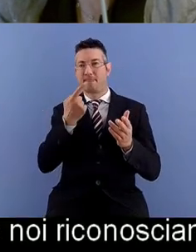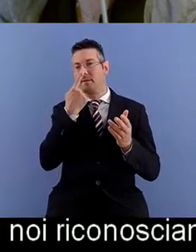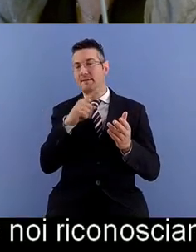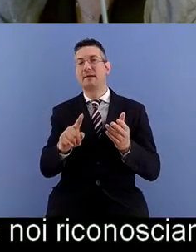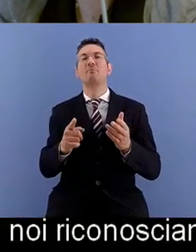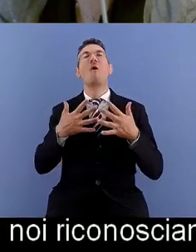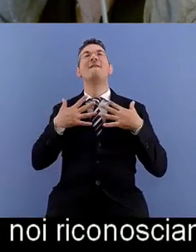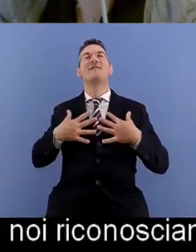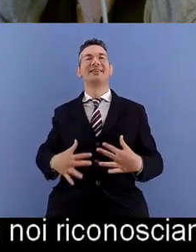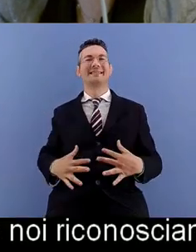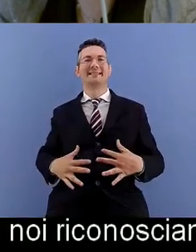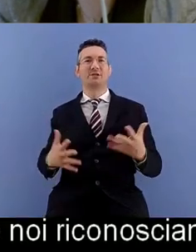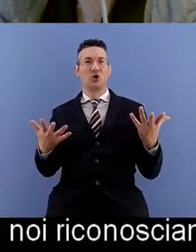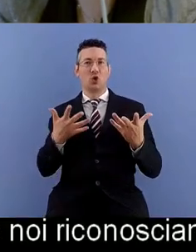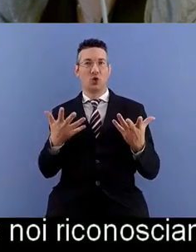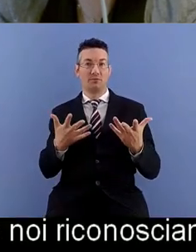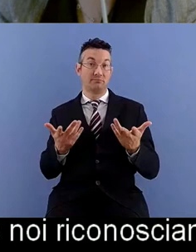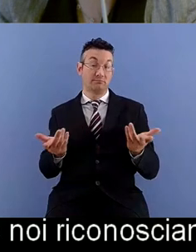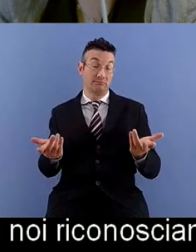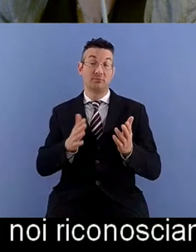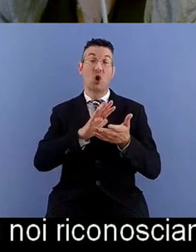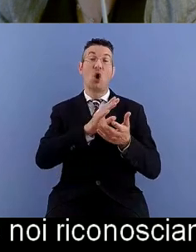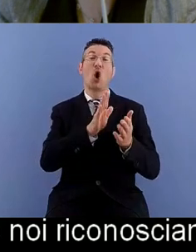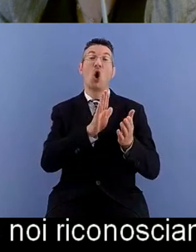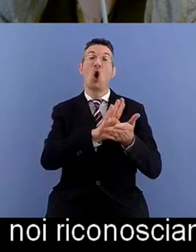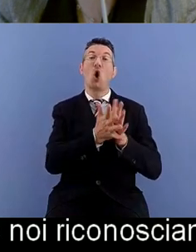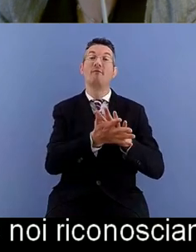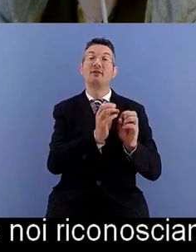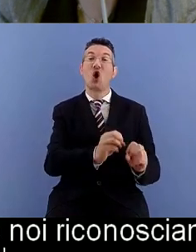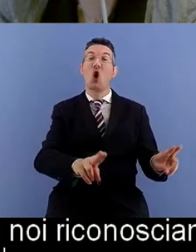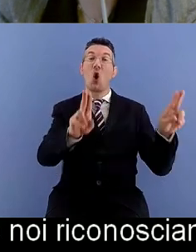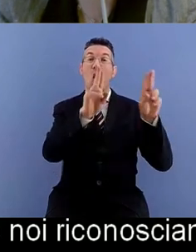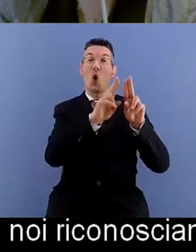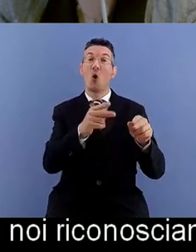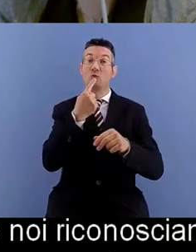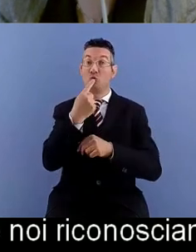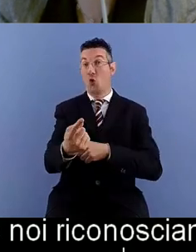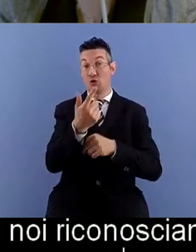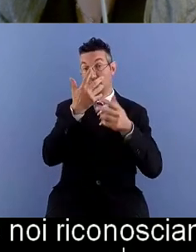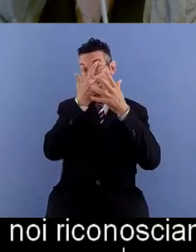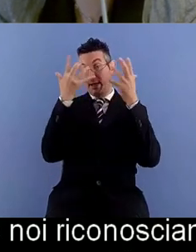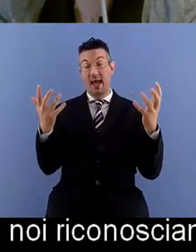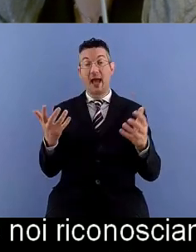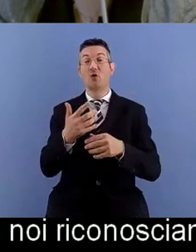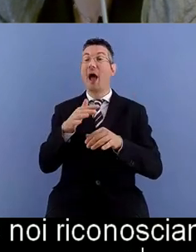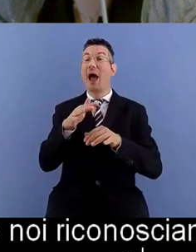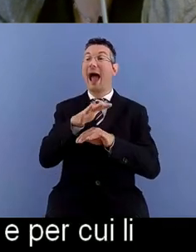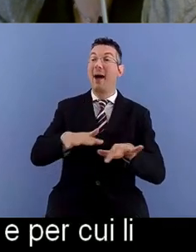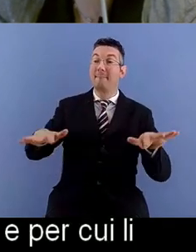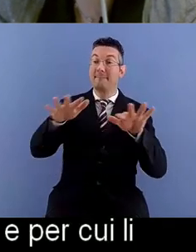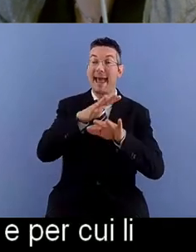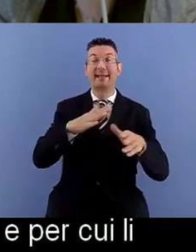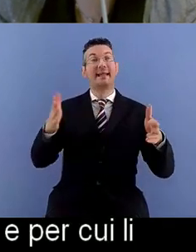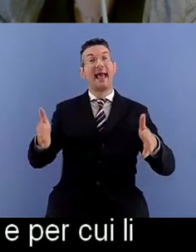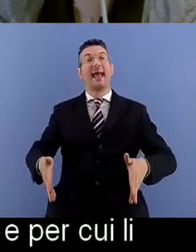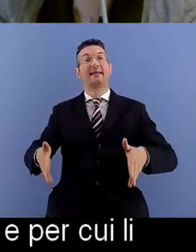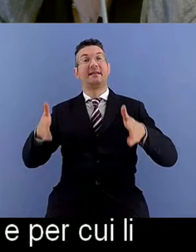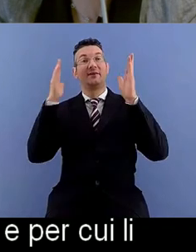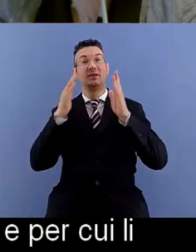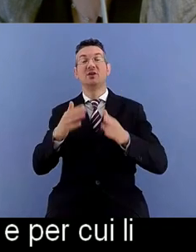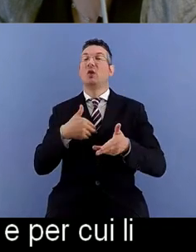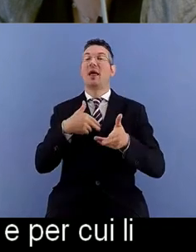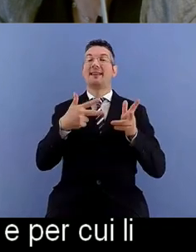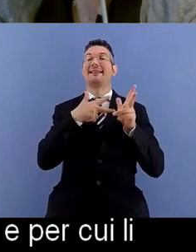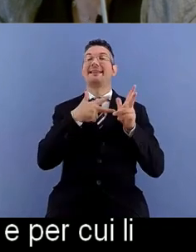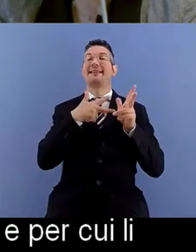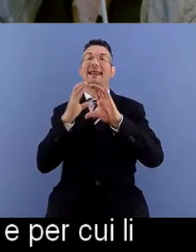ce lo dice la convenzione ONU e per cui li ritroviamo nell'ambiente nei difficili viabilità trasporti ma anche in tutti